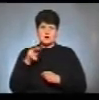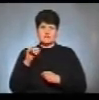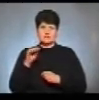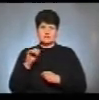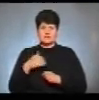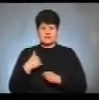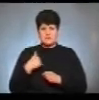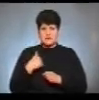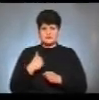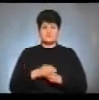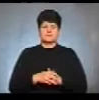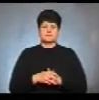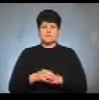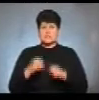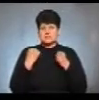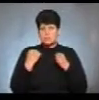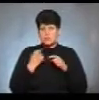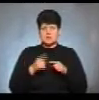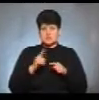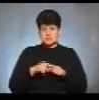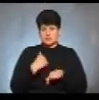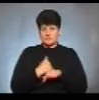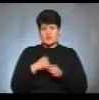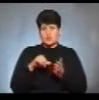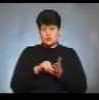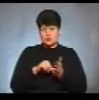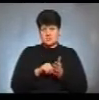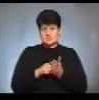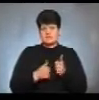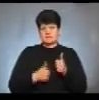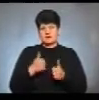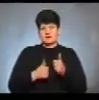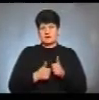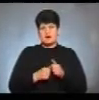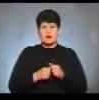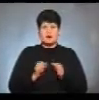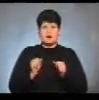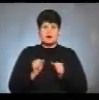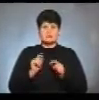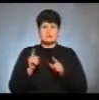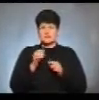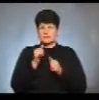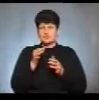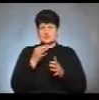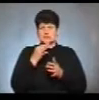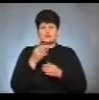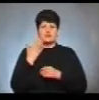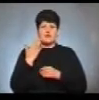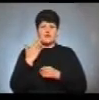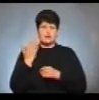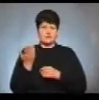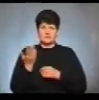мене в спорті – це головна участь на якихось змаганнях. А там я не скажу, що є легко.